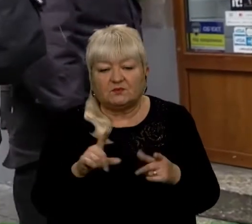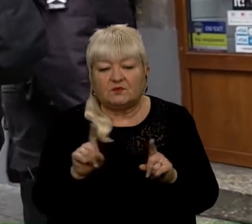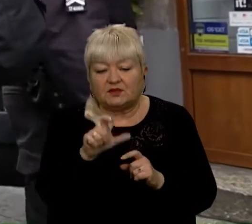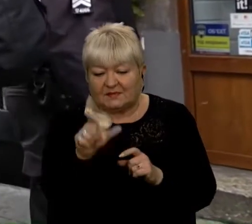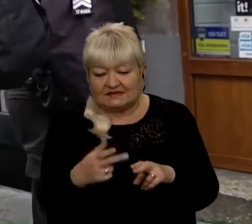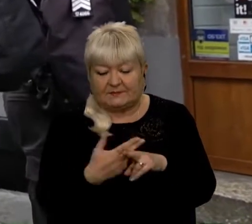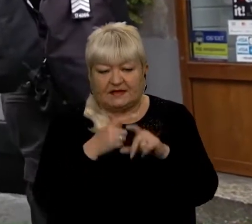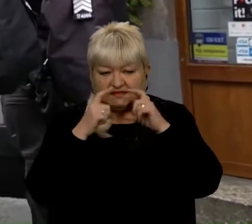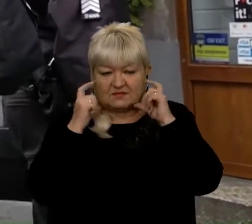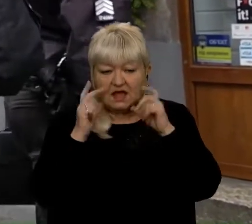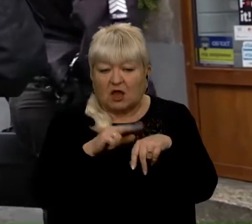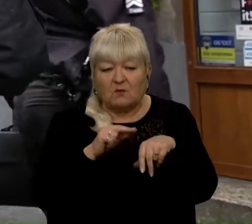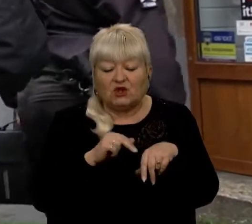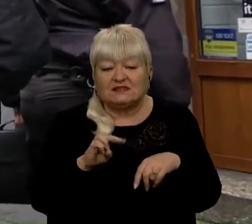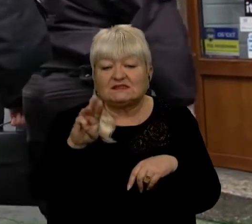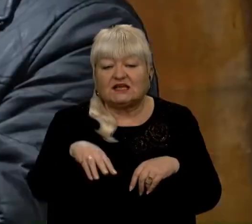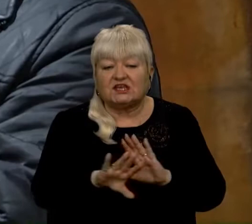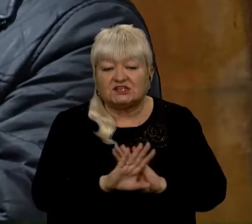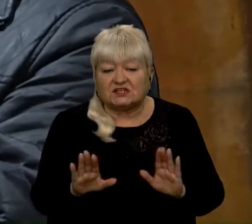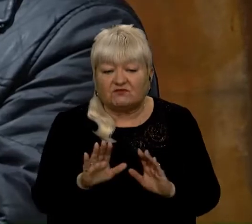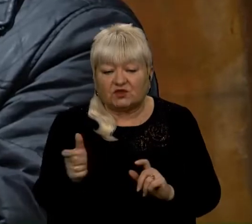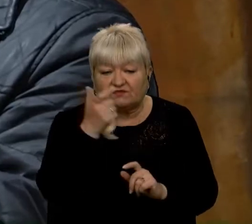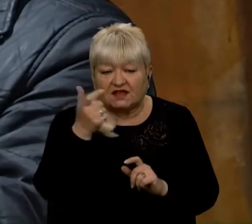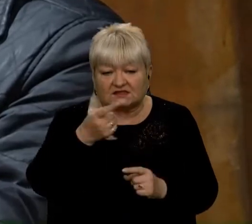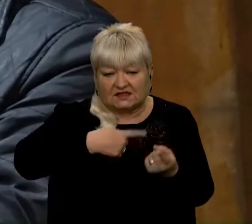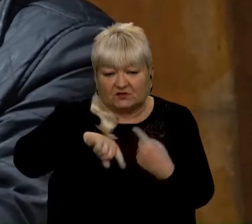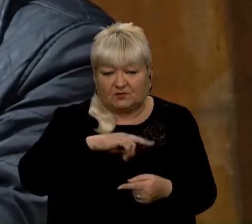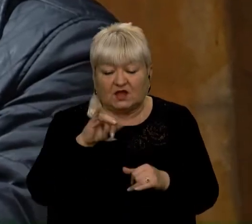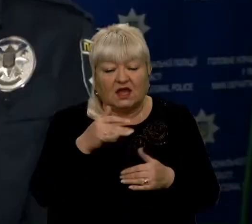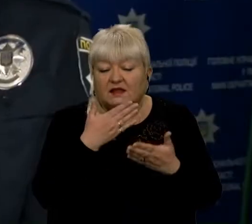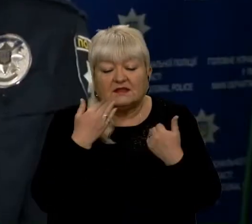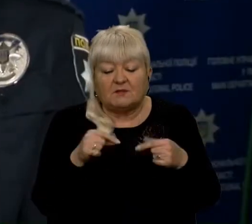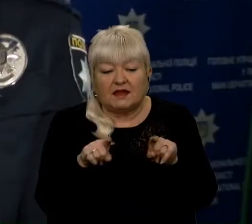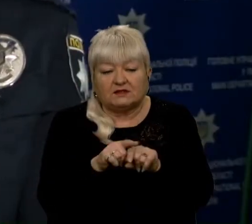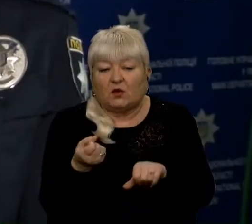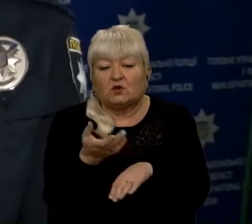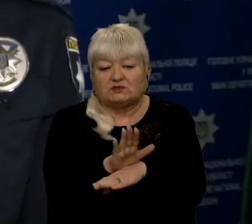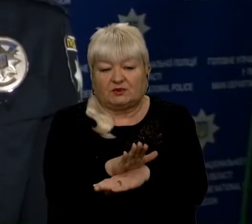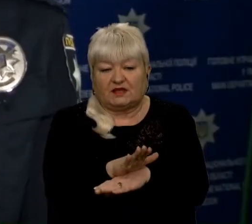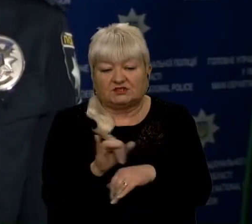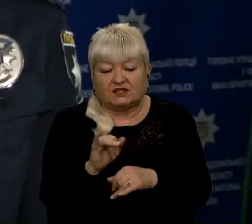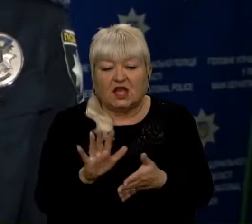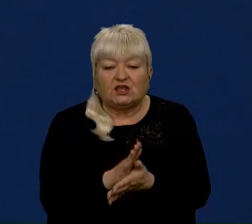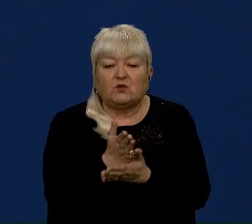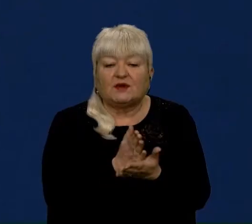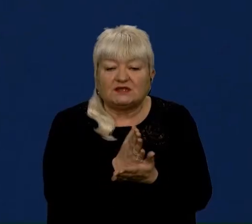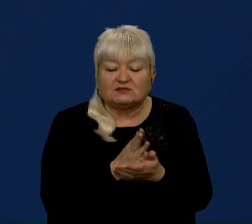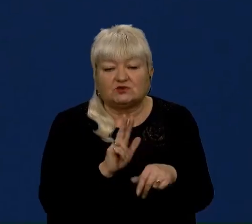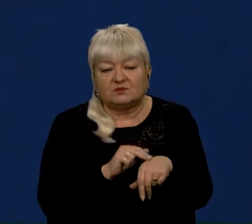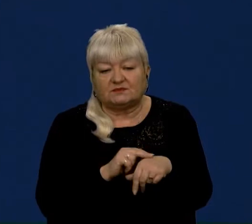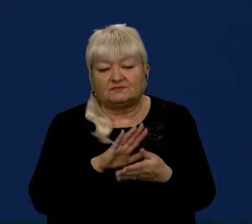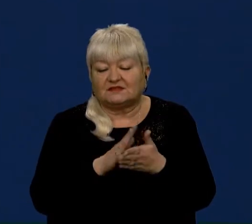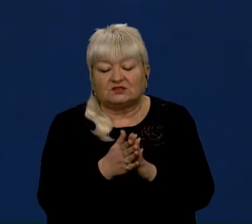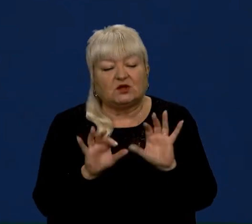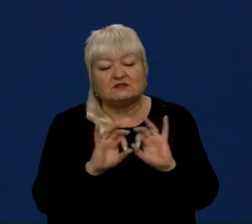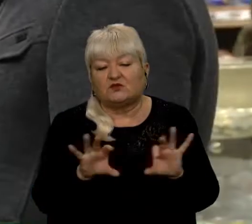Поліція не штрафує власників бізнесу. Просто немає такого розпорядження. І у прес-службі правоохоронців ситуацію не